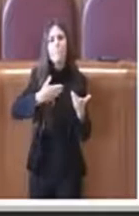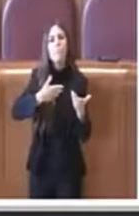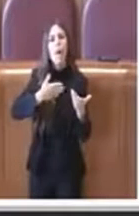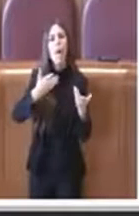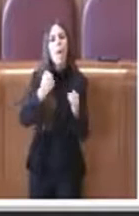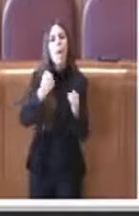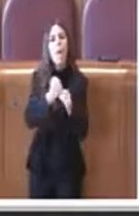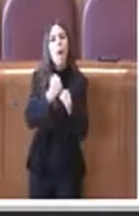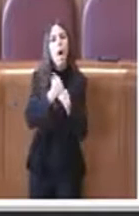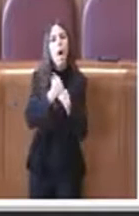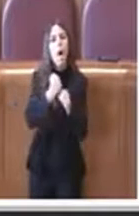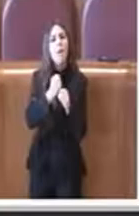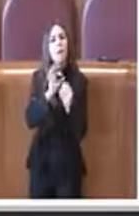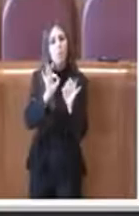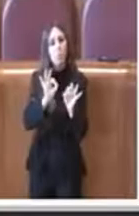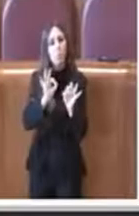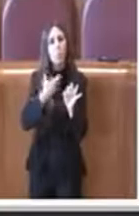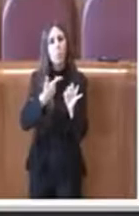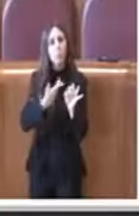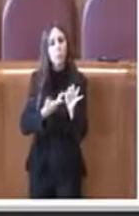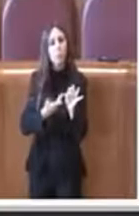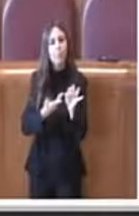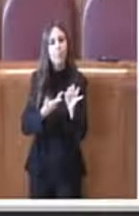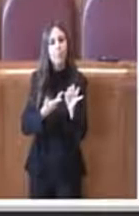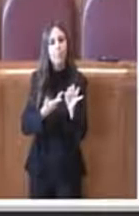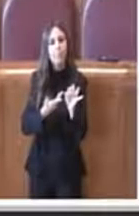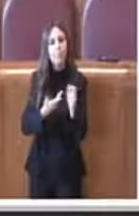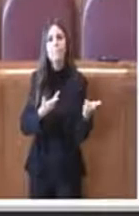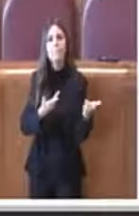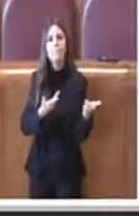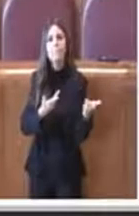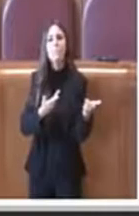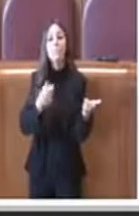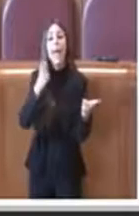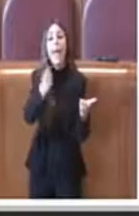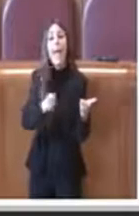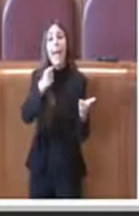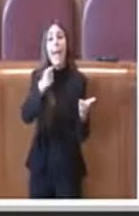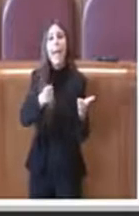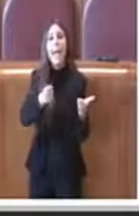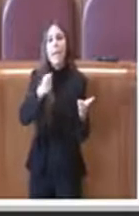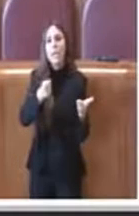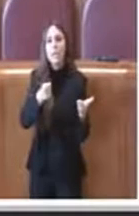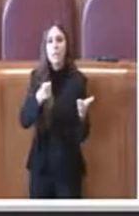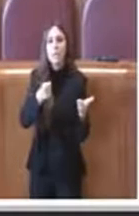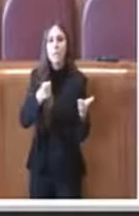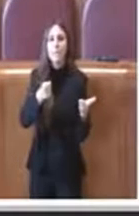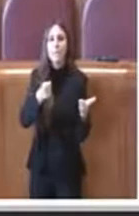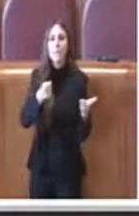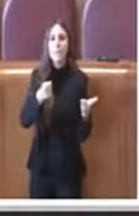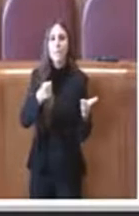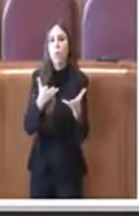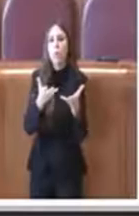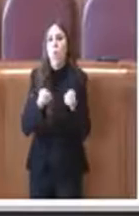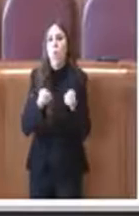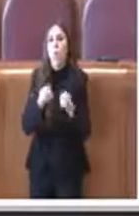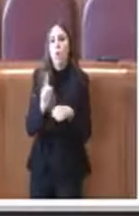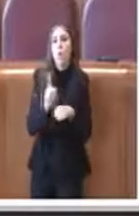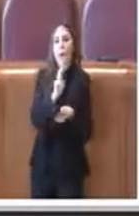messo i crediti inesigibili degli anni dal 2003 al